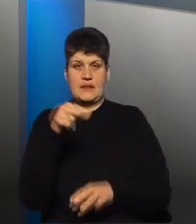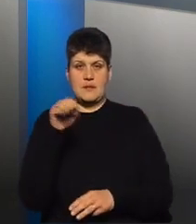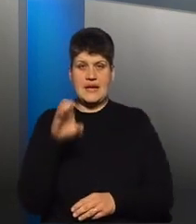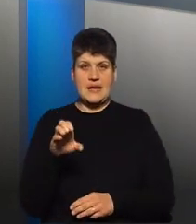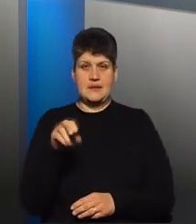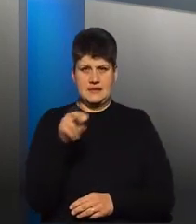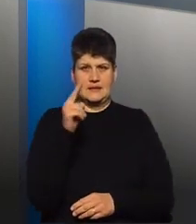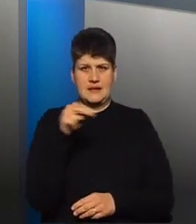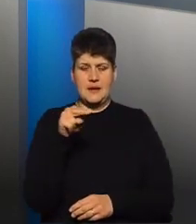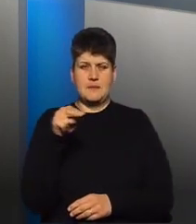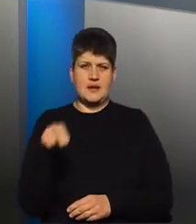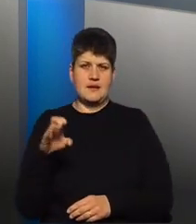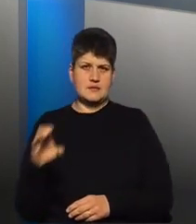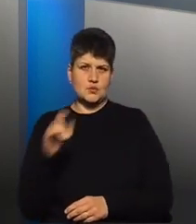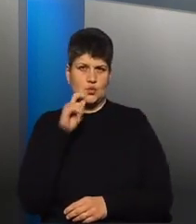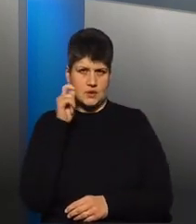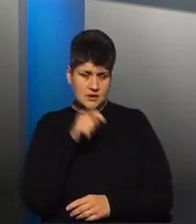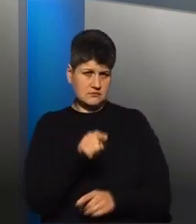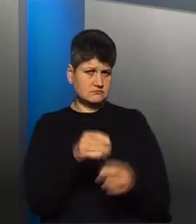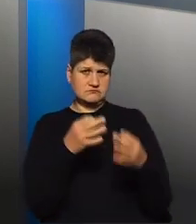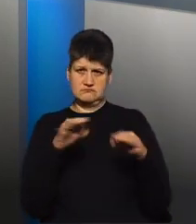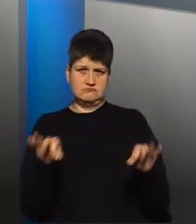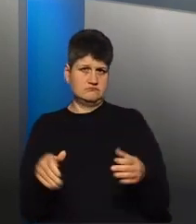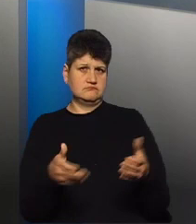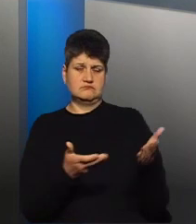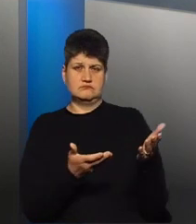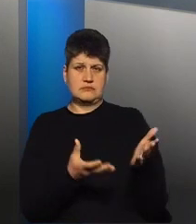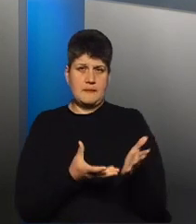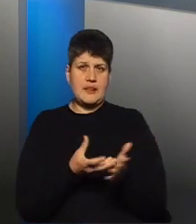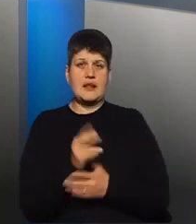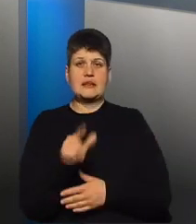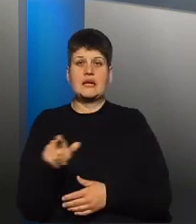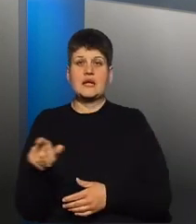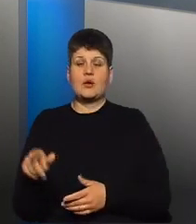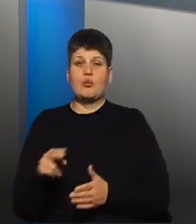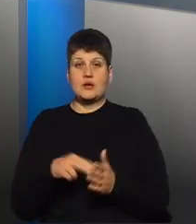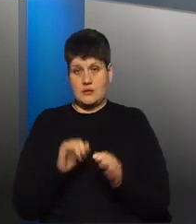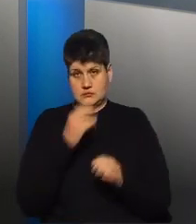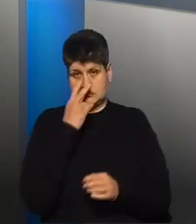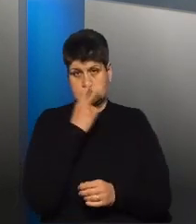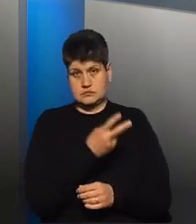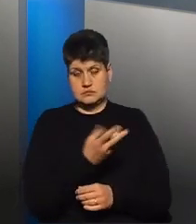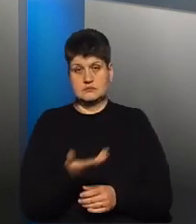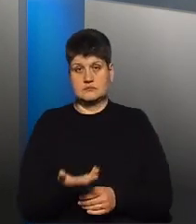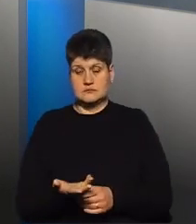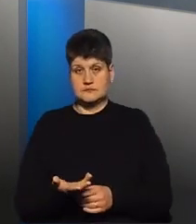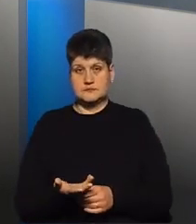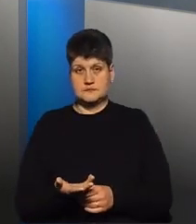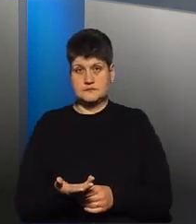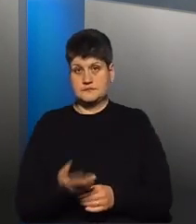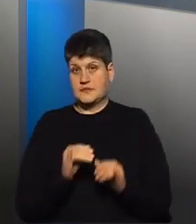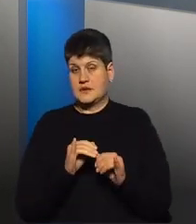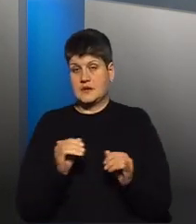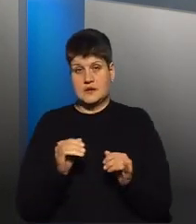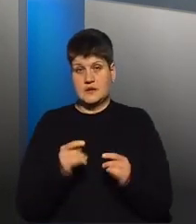доступні для будь-якого платника податків. Можна переглянути, передивитися і відповідно